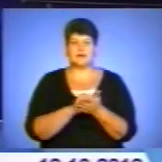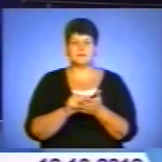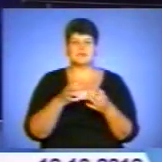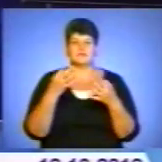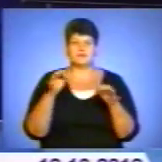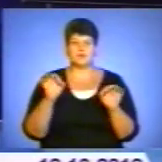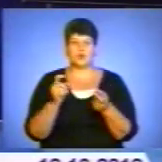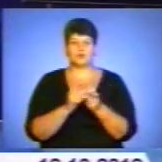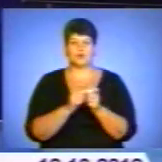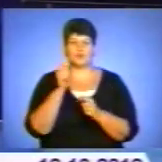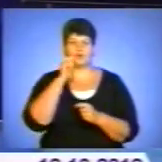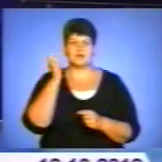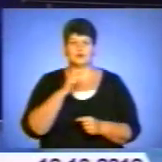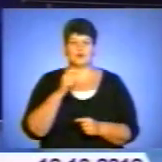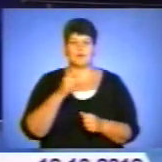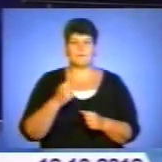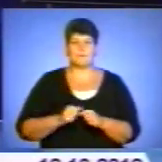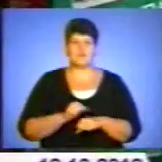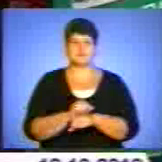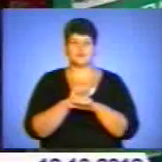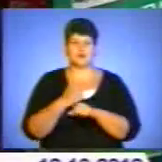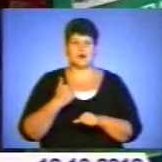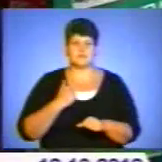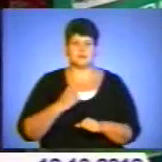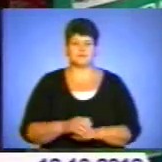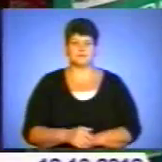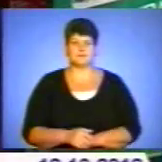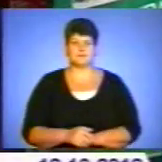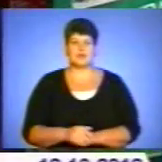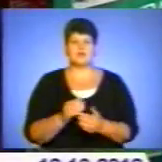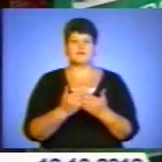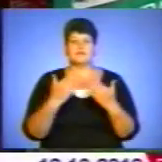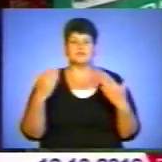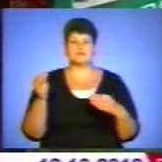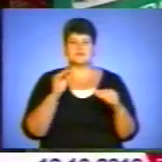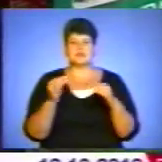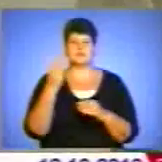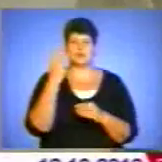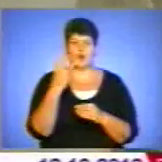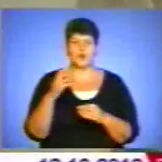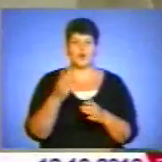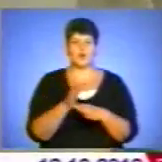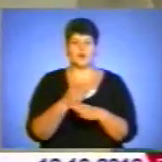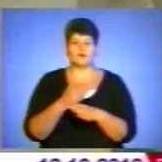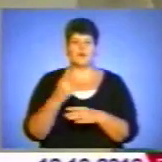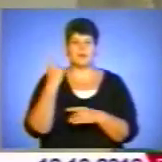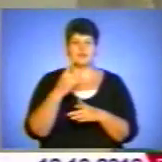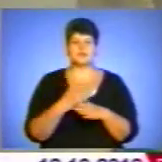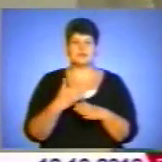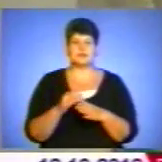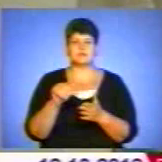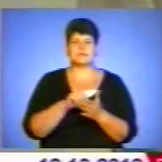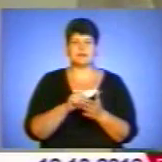армії. Розповідає Ірина Демчук. Виставка складається із трьох розділів. У першій частині представлені